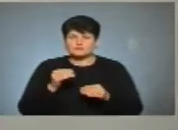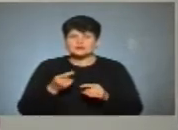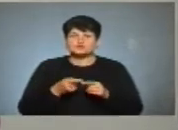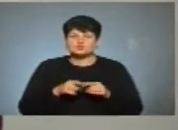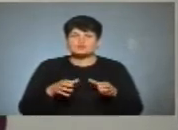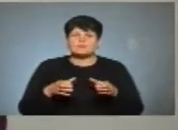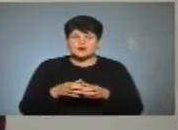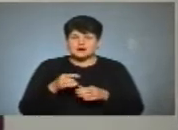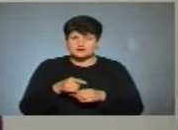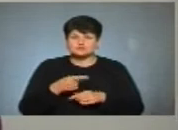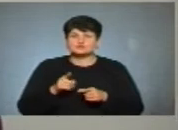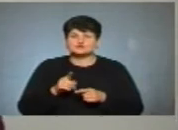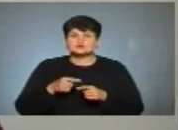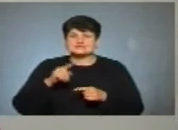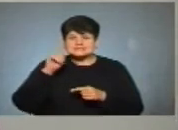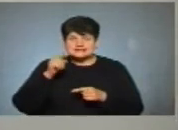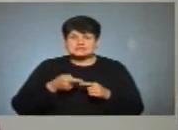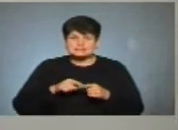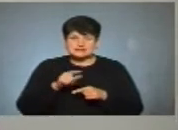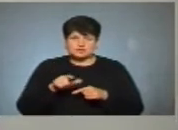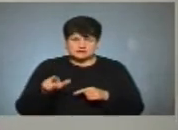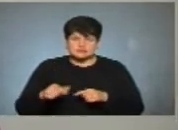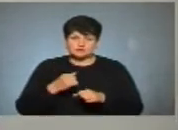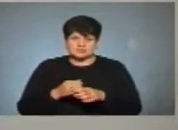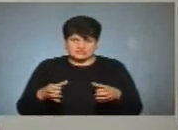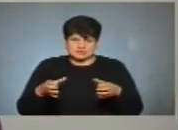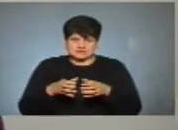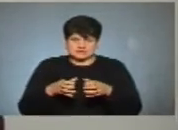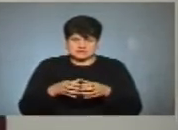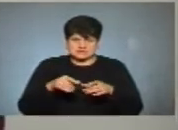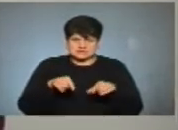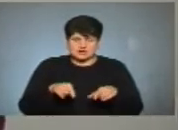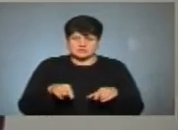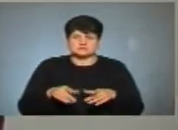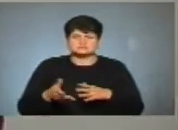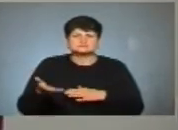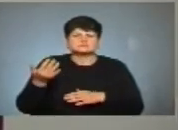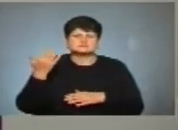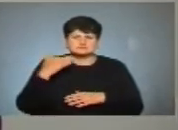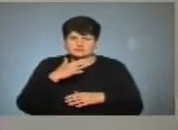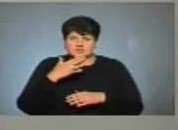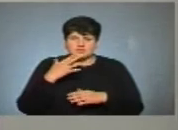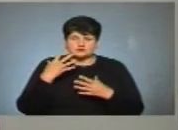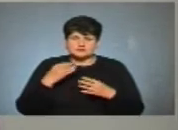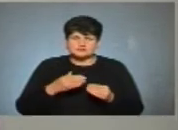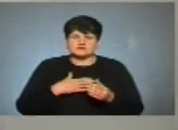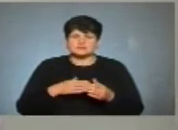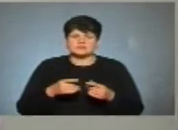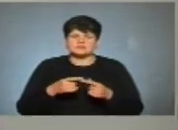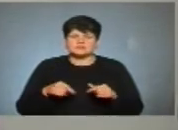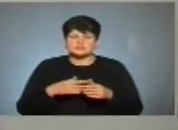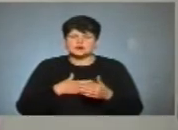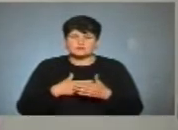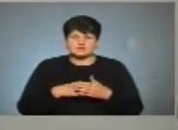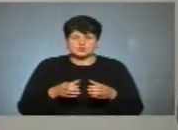партію? Тому що знаю цих людей, які формували кістяк команди тут на Тернопільщині давно. Багато з них вихідці з громадського сектору,